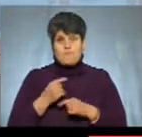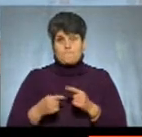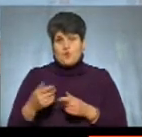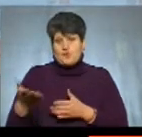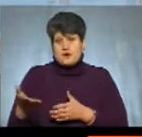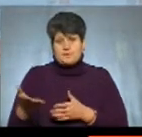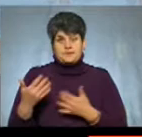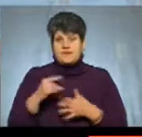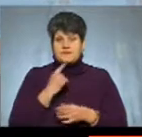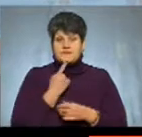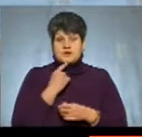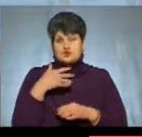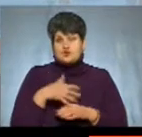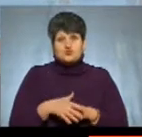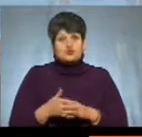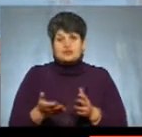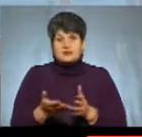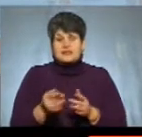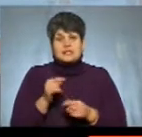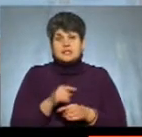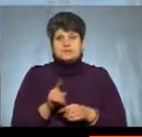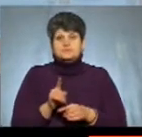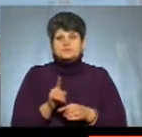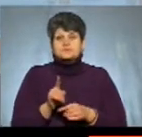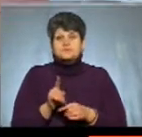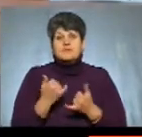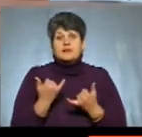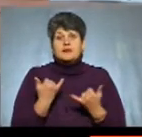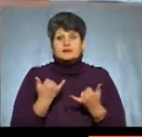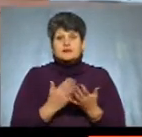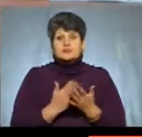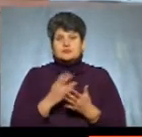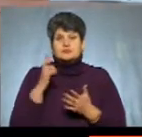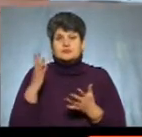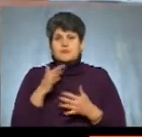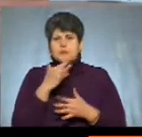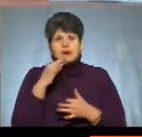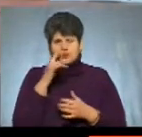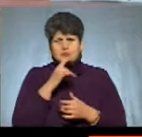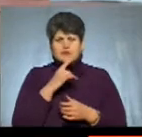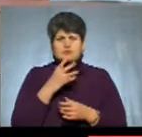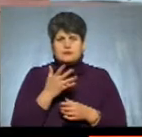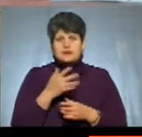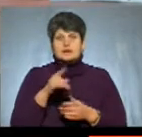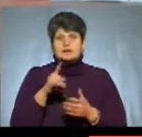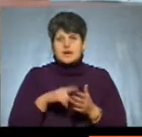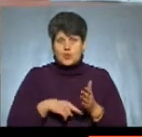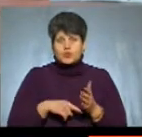то нам вже важко зрозуміти те, яка відбувається служба. Багато не розуміють і переконані